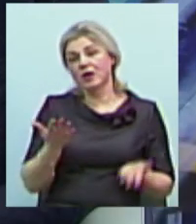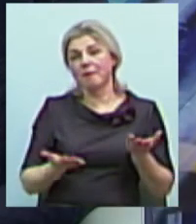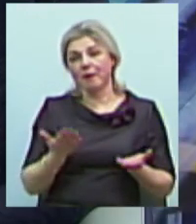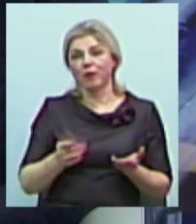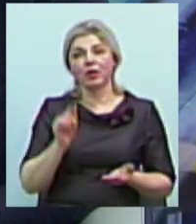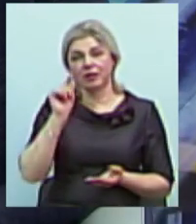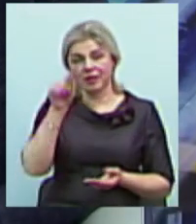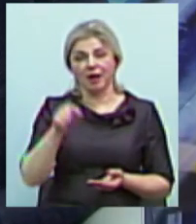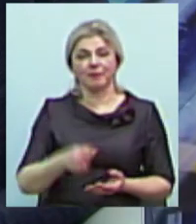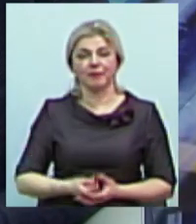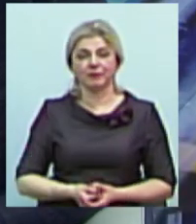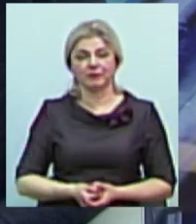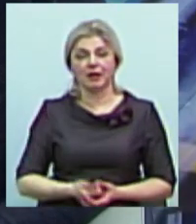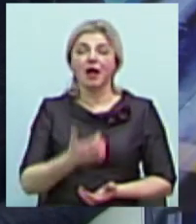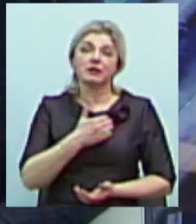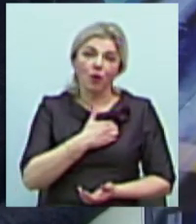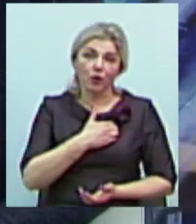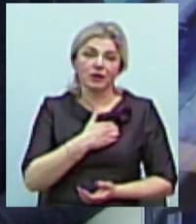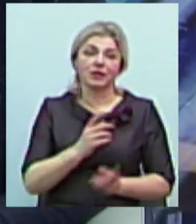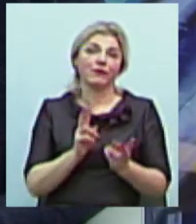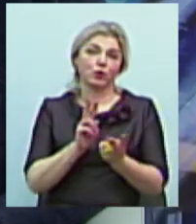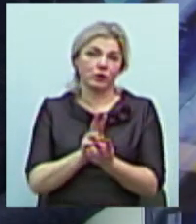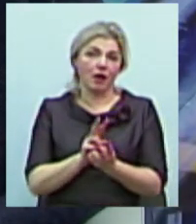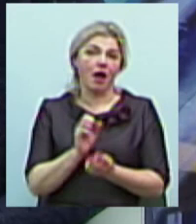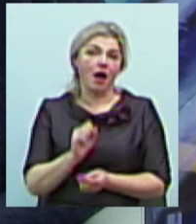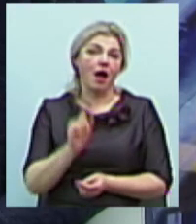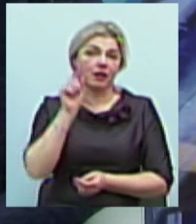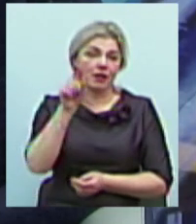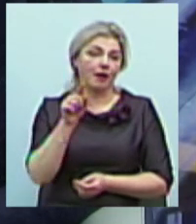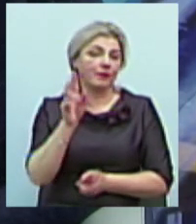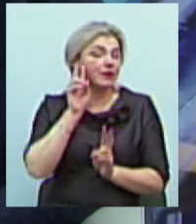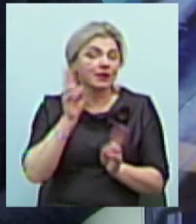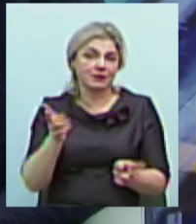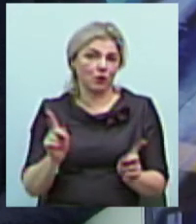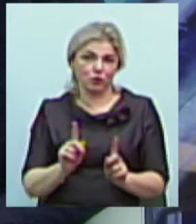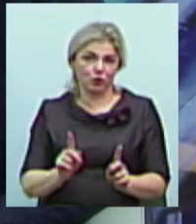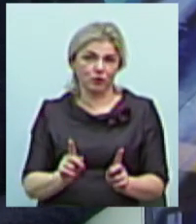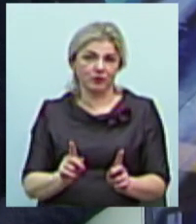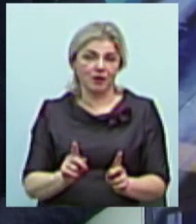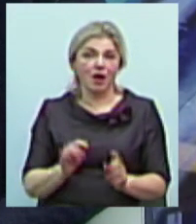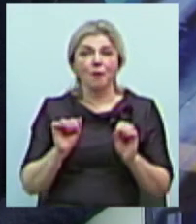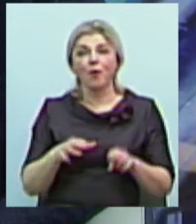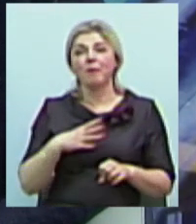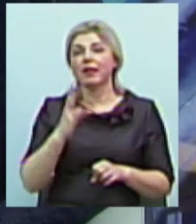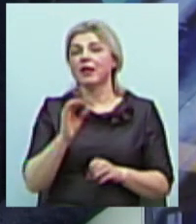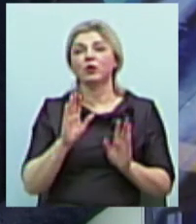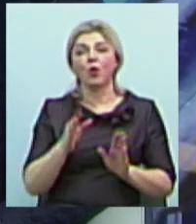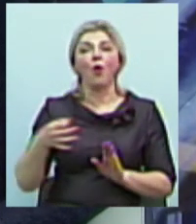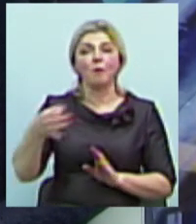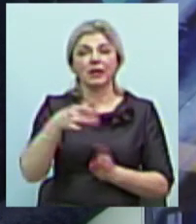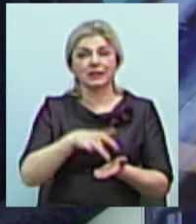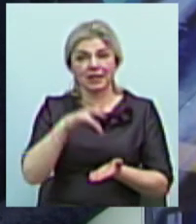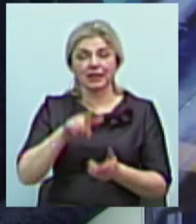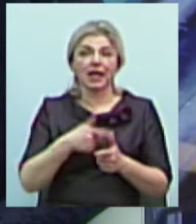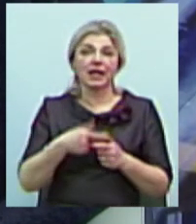захотіли зустрітися. Там, може, в них не було часу. Я не знаю, чому. Можливо, там не лише обласний центр, а й